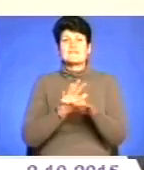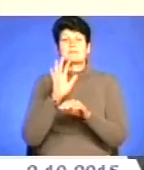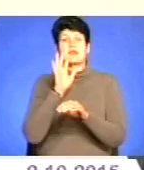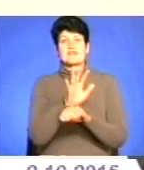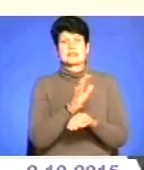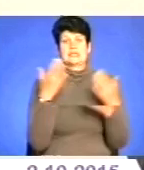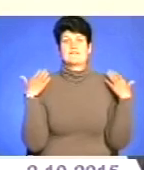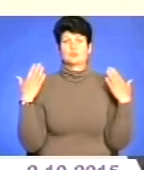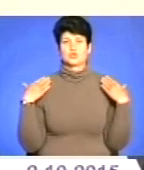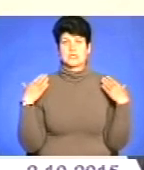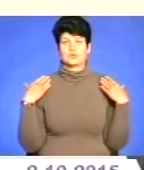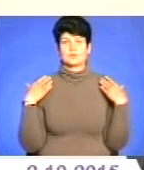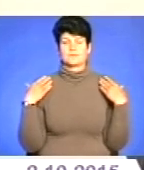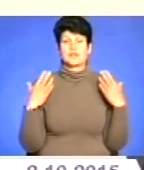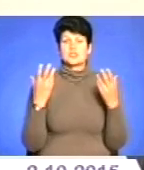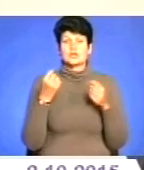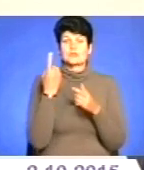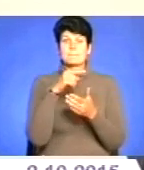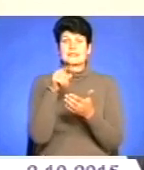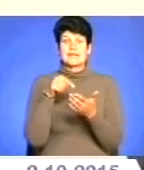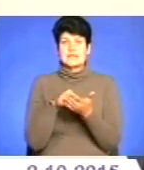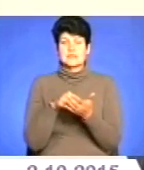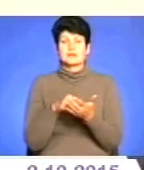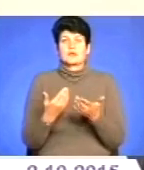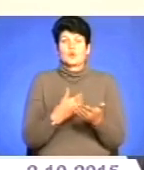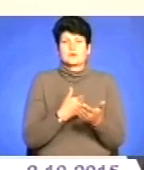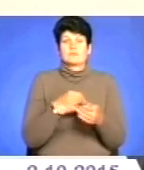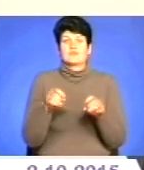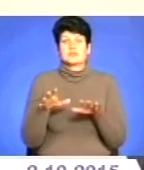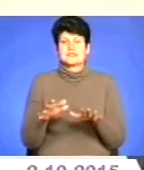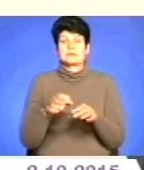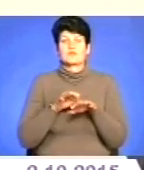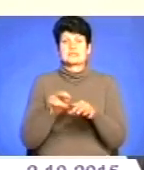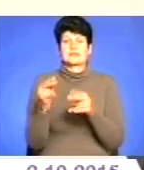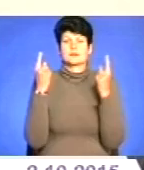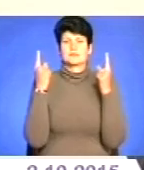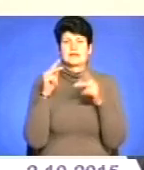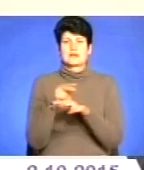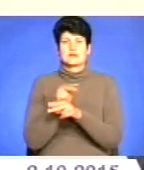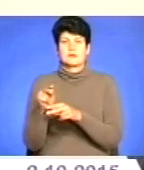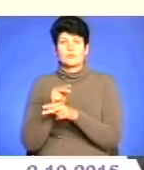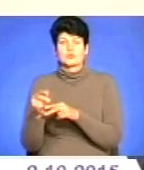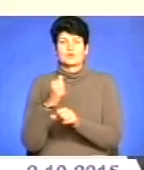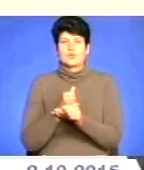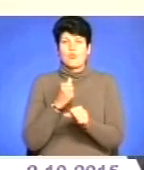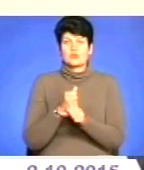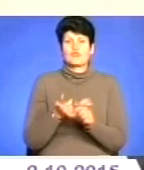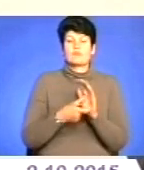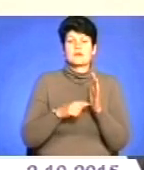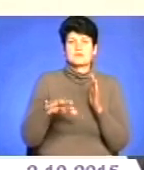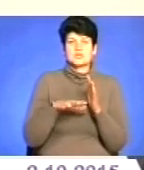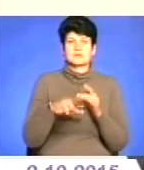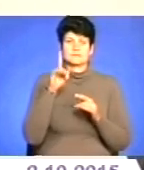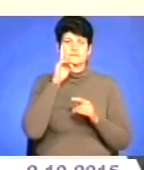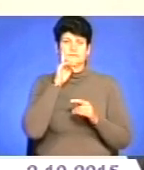відпочинок. Ну і ще одне питання, яке хотілося б, щоб воно вирішувалося, це провести капітальні ремонтні роботи, в тому числі приміщень підвищеної